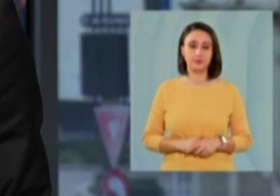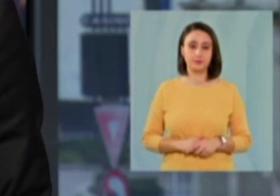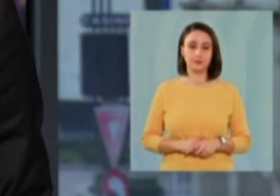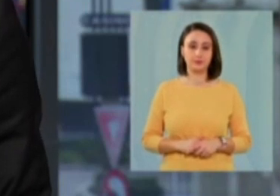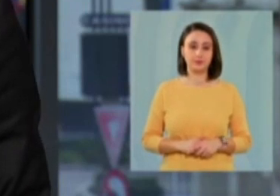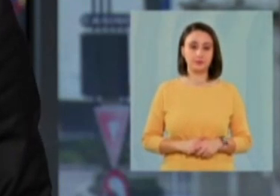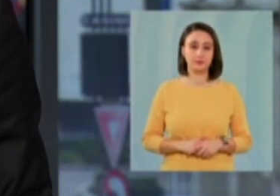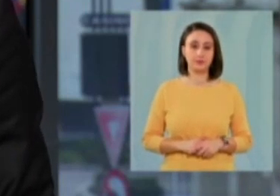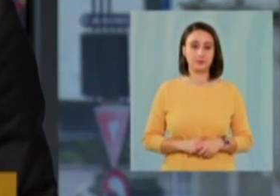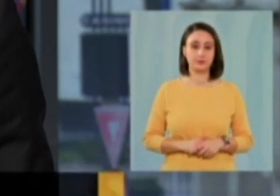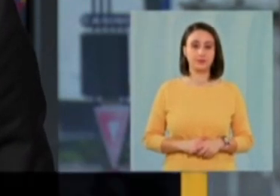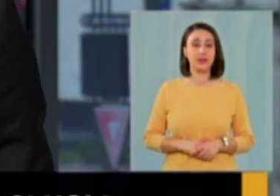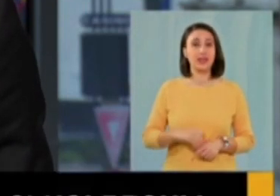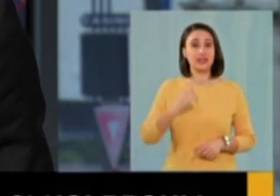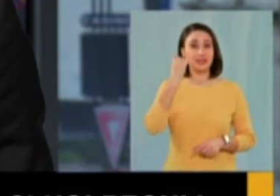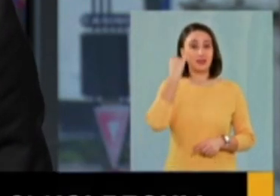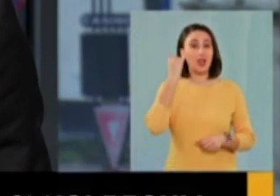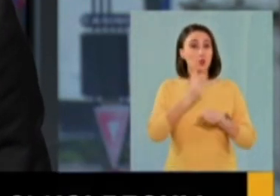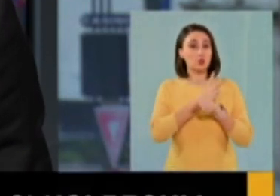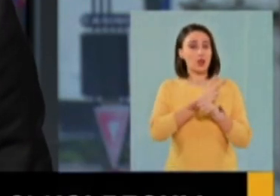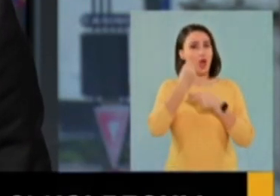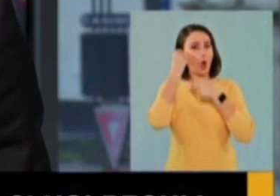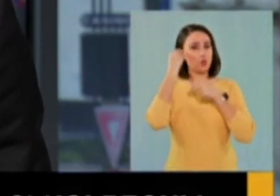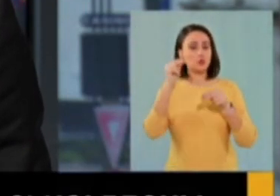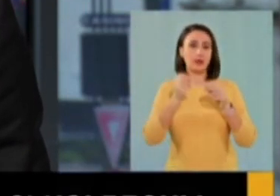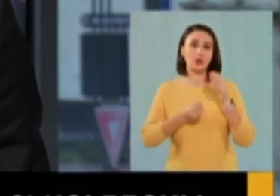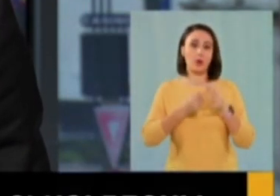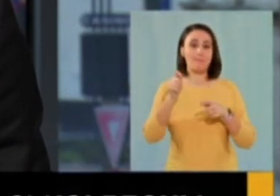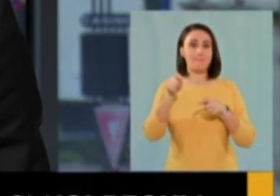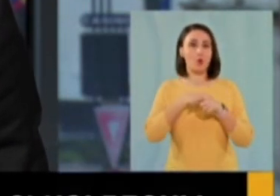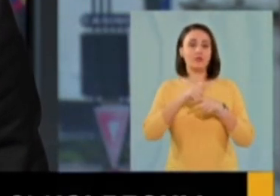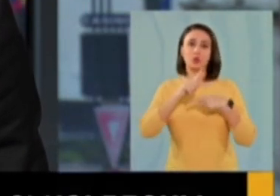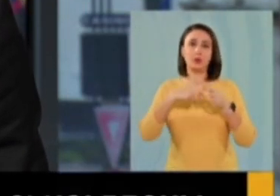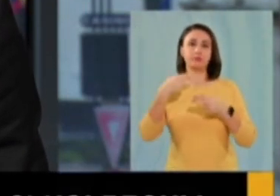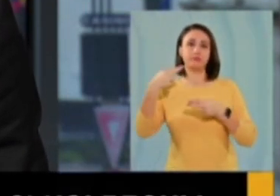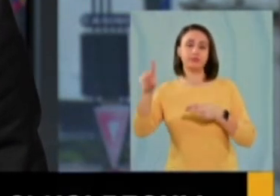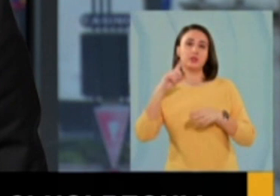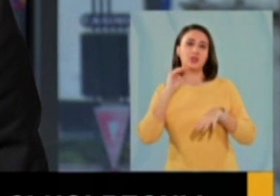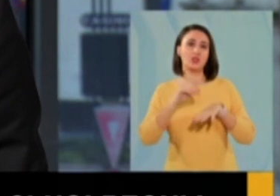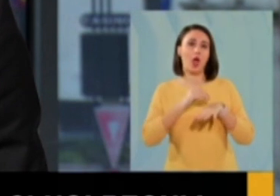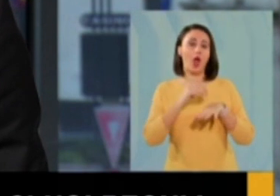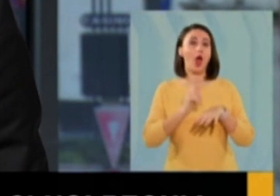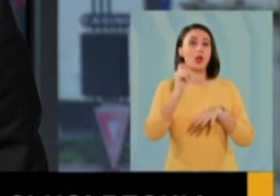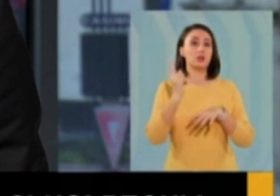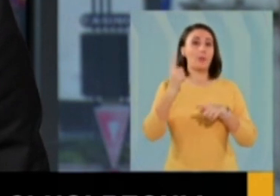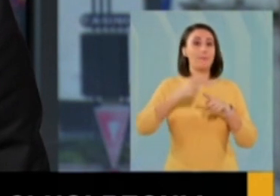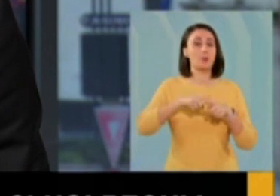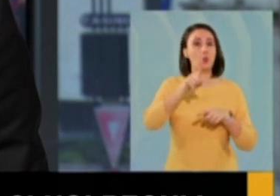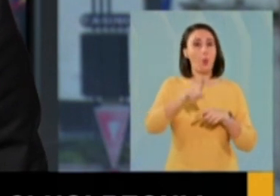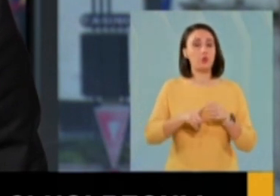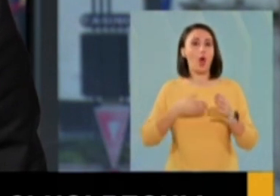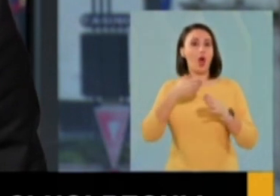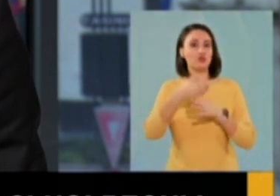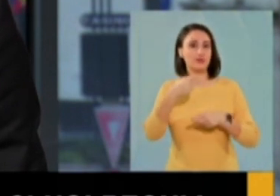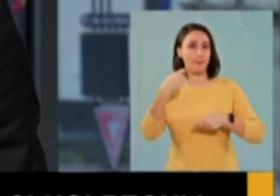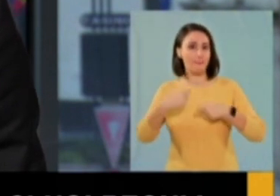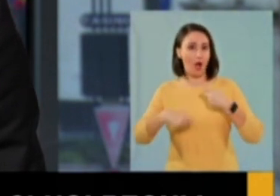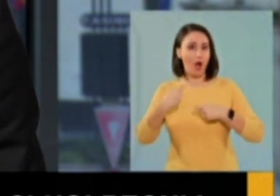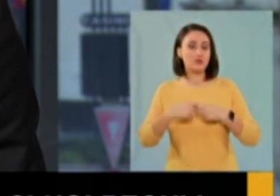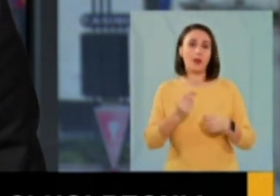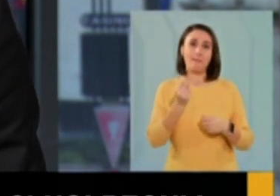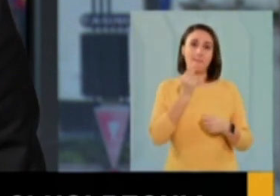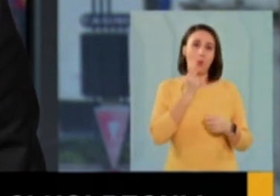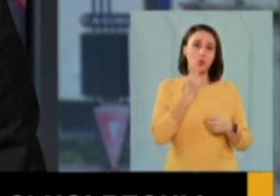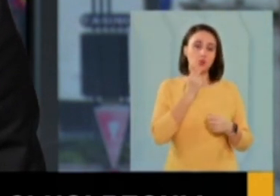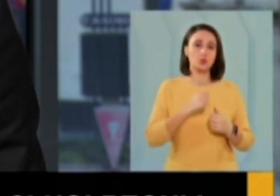Pentru că secretarul de satra Eda Rafat a anunțat noile modificări aduse după relungirea sării de alertă cu încă o lună, accesul în magazinele care comercializează